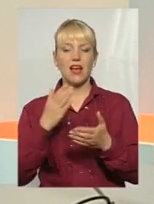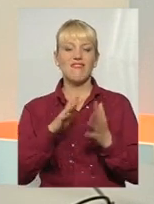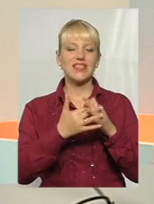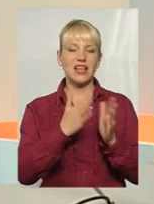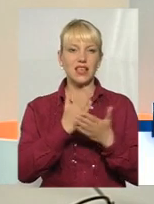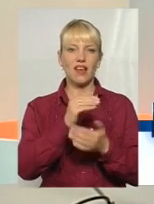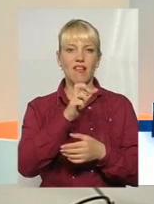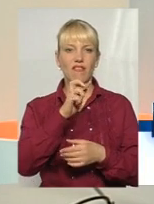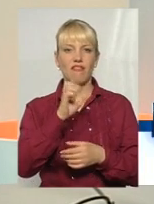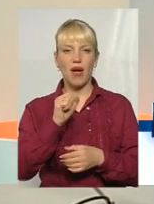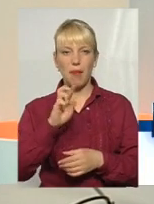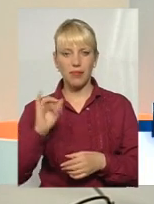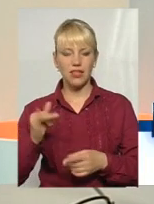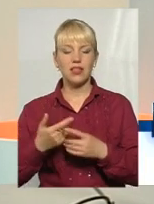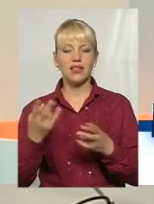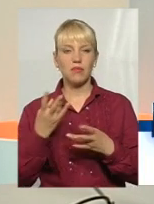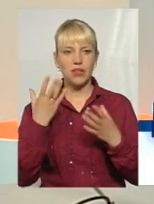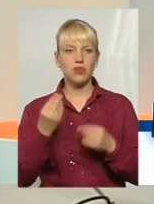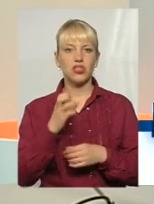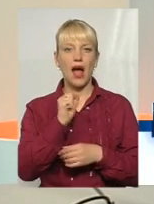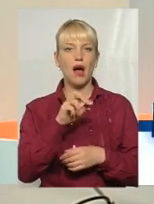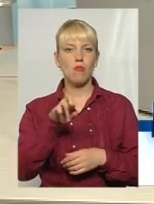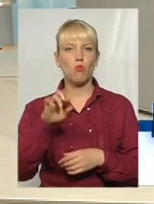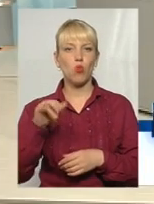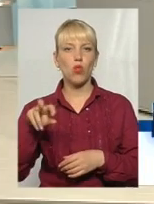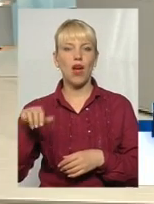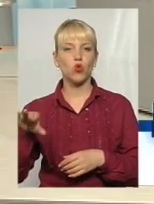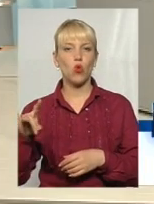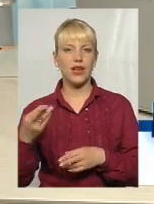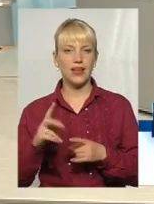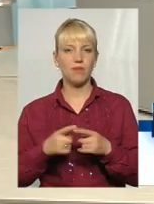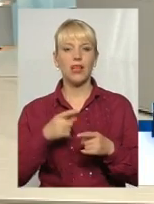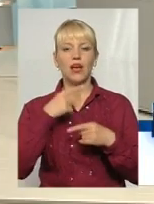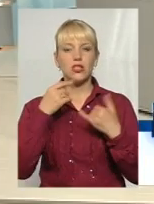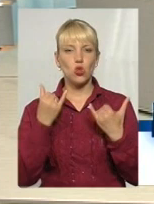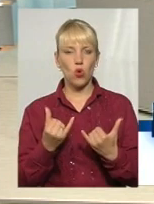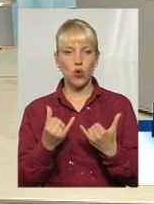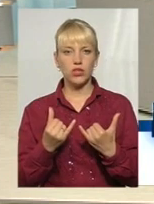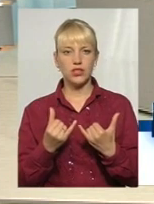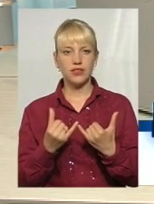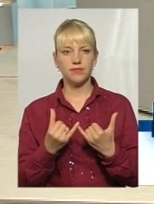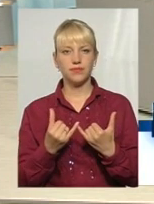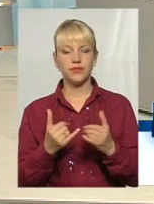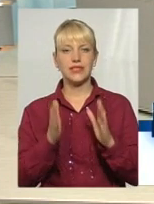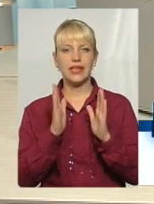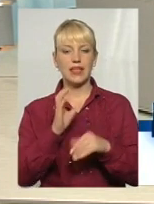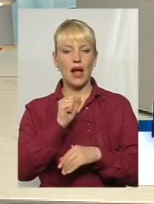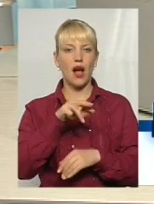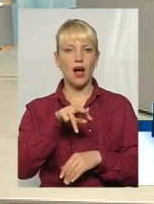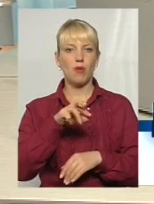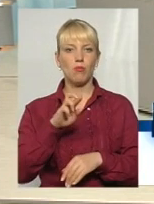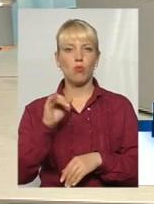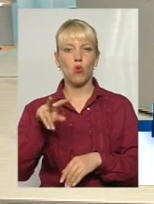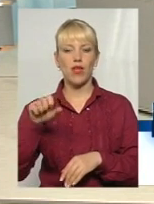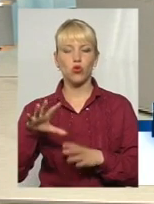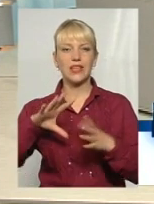І там потрібна ще одну амбулаторію з загальної практики. Сьогодні законодавець встає, що тільки амбулаторії з загальної